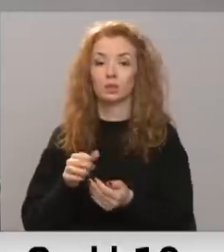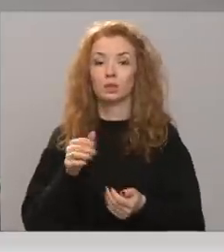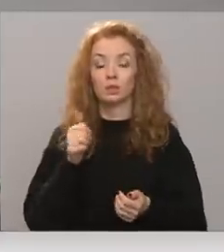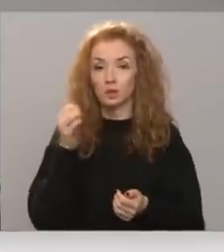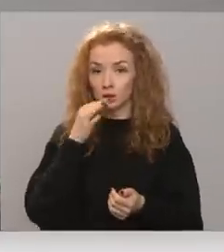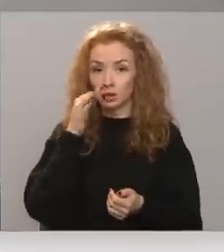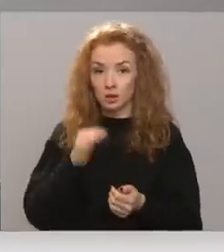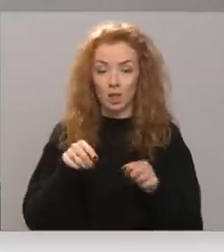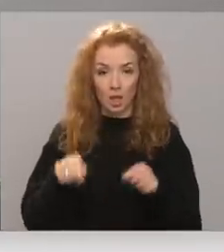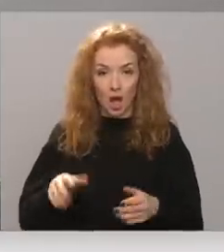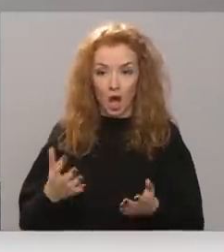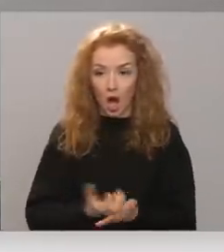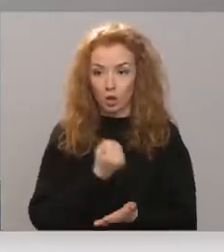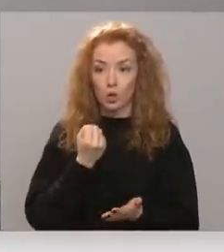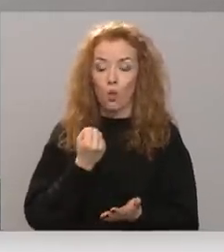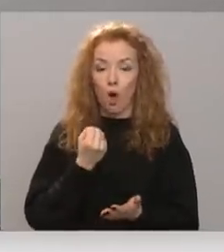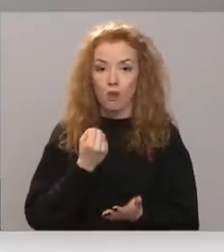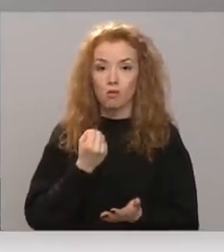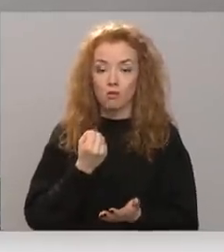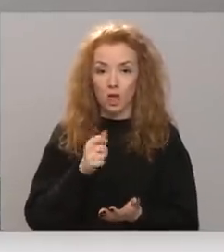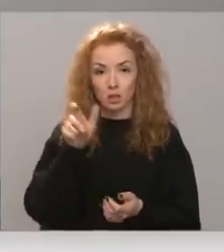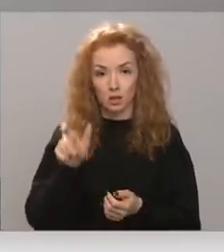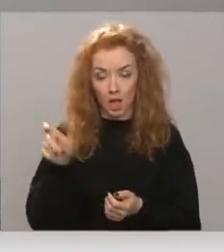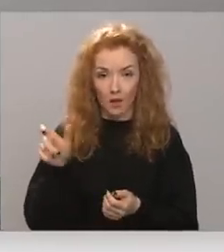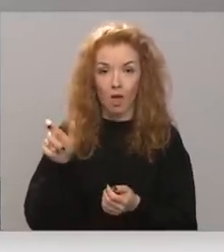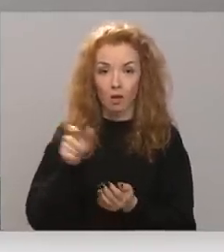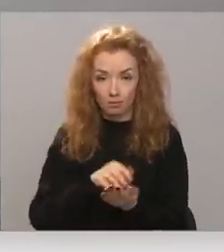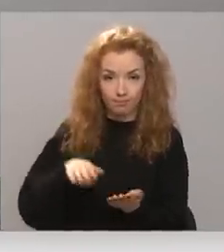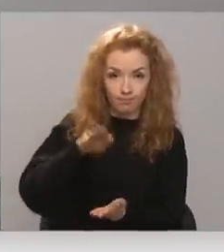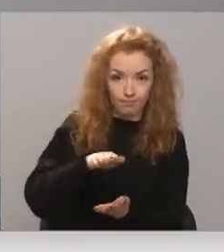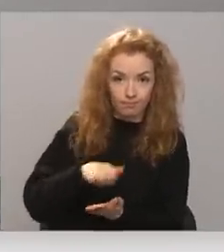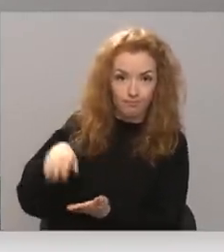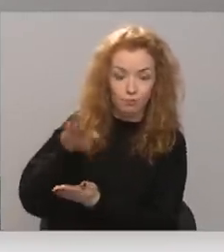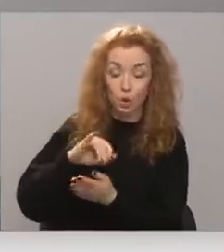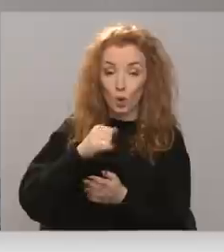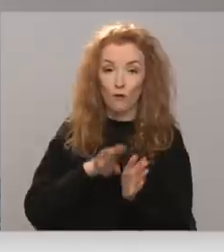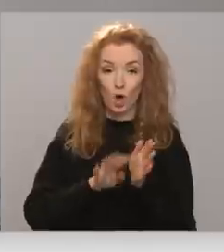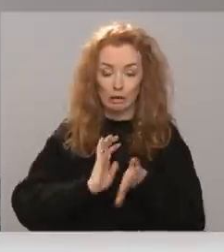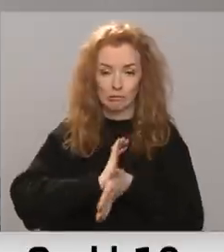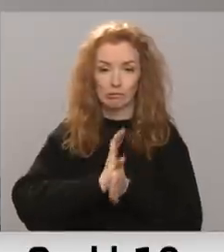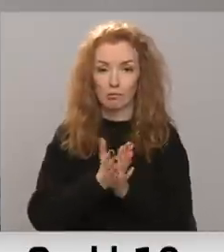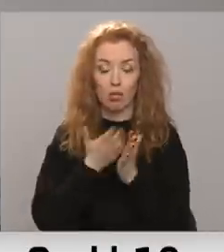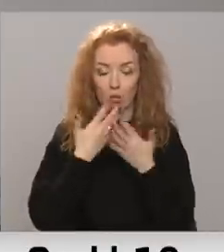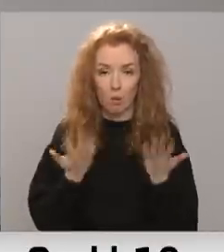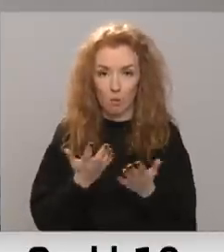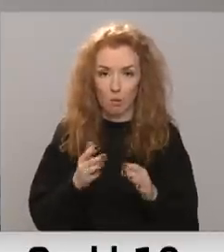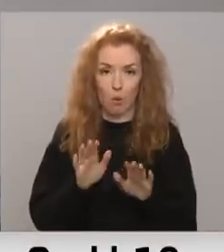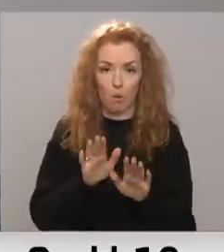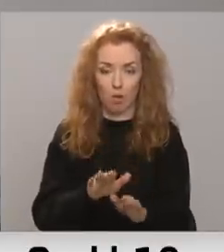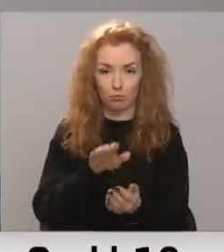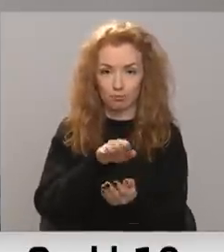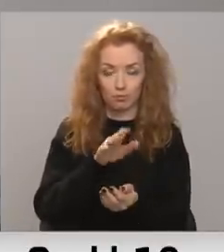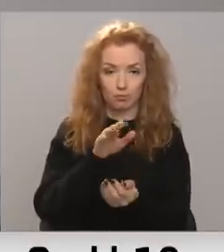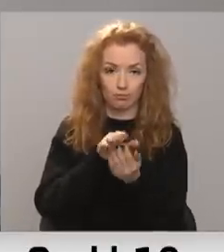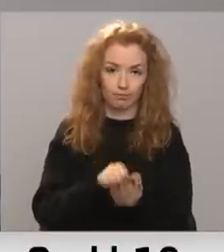te atrodas līki, divos slāņos tiek likti, jo jau nav kur likt tos pacientus. Un droši vien